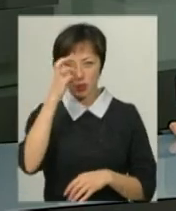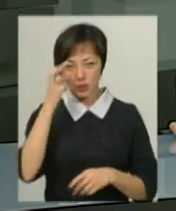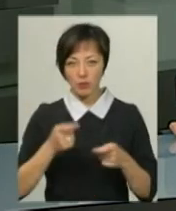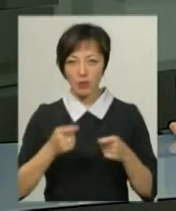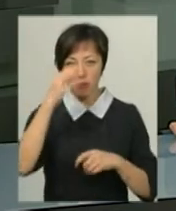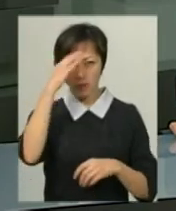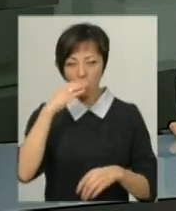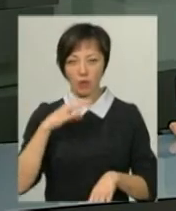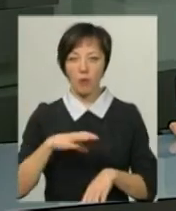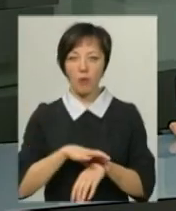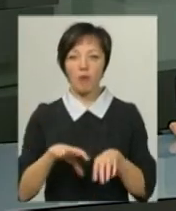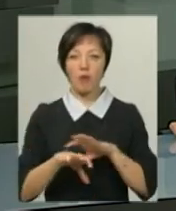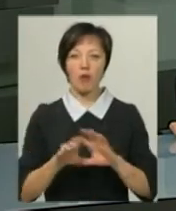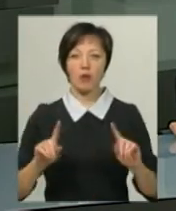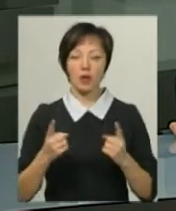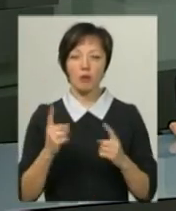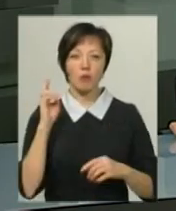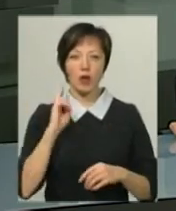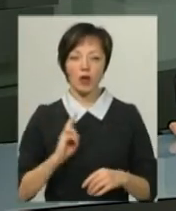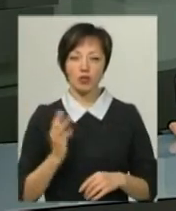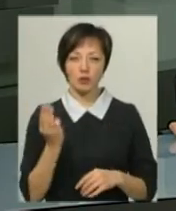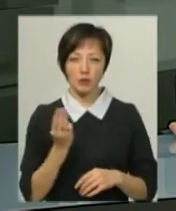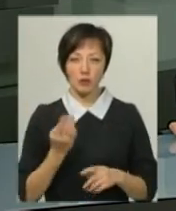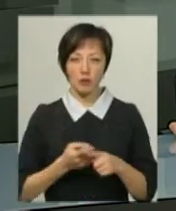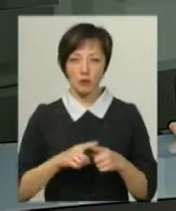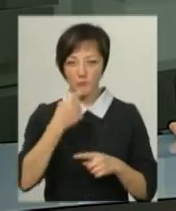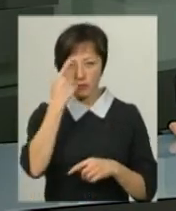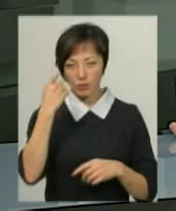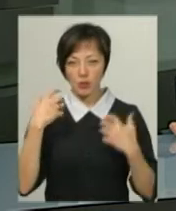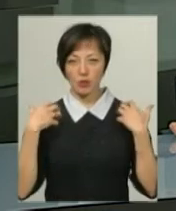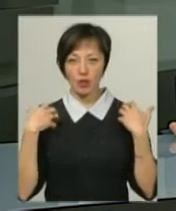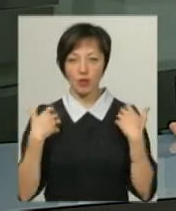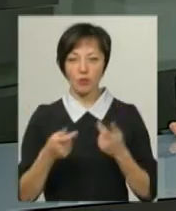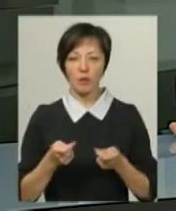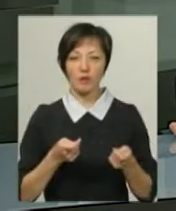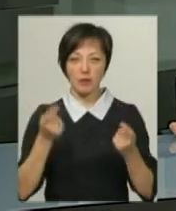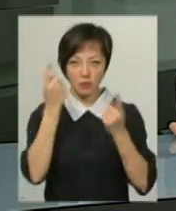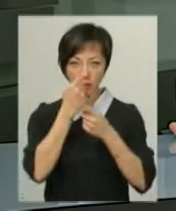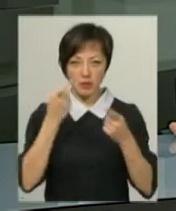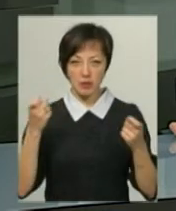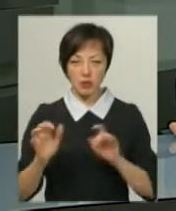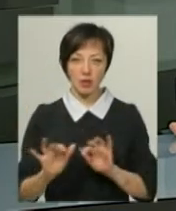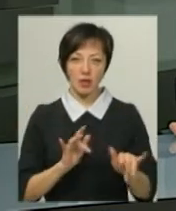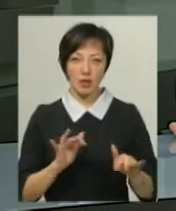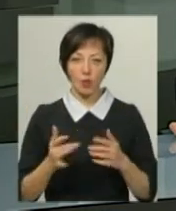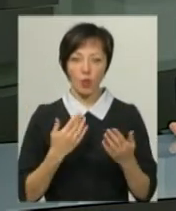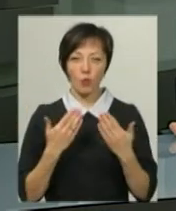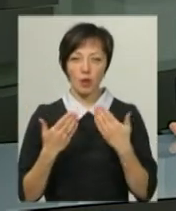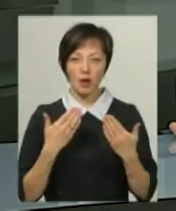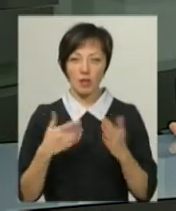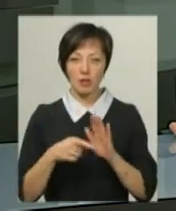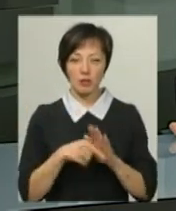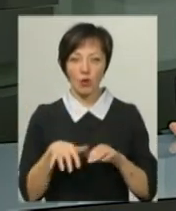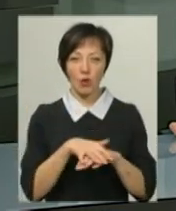батько від полоненого моряка із Шепотівки Сергія Цибізова. Про це повідомила начальник управління інформаційної діяльності та комунікацій із